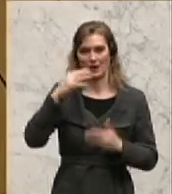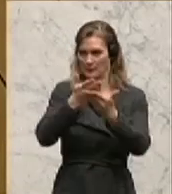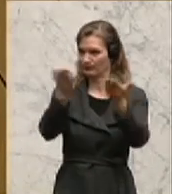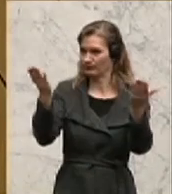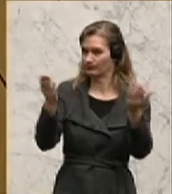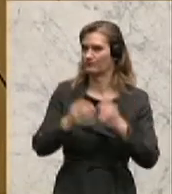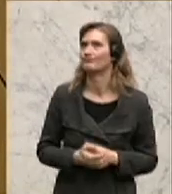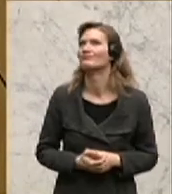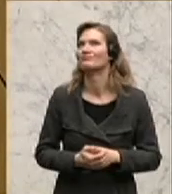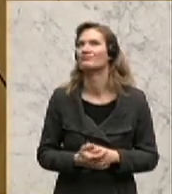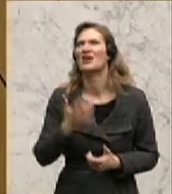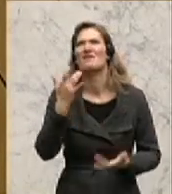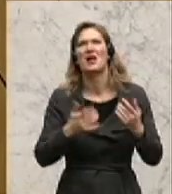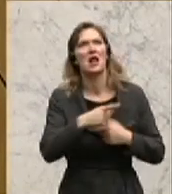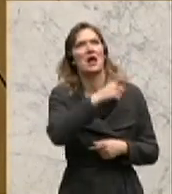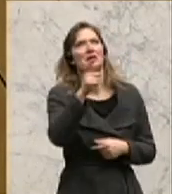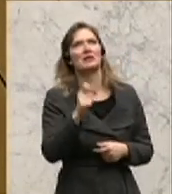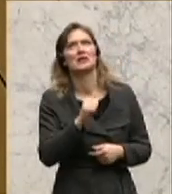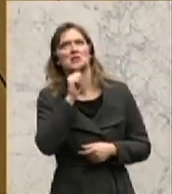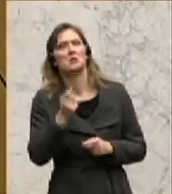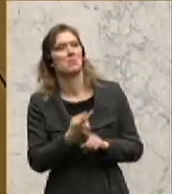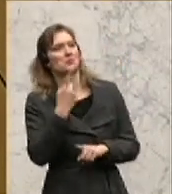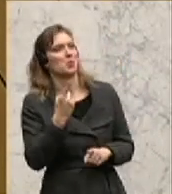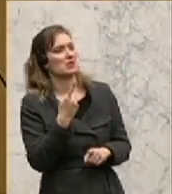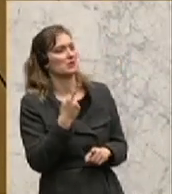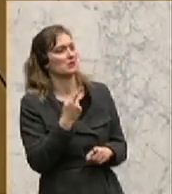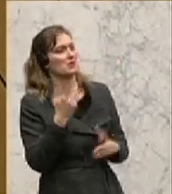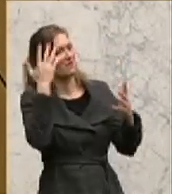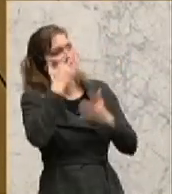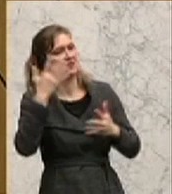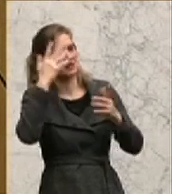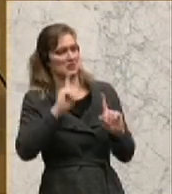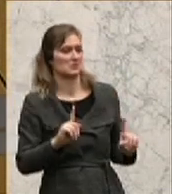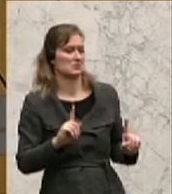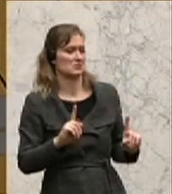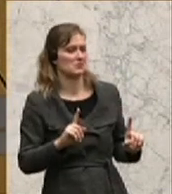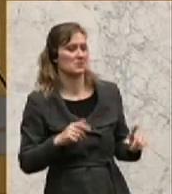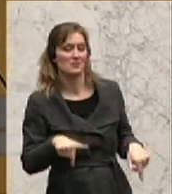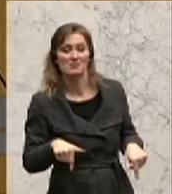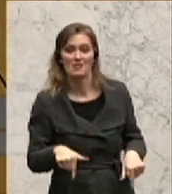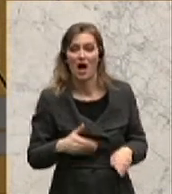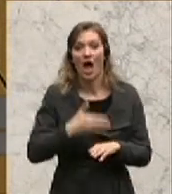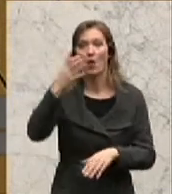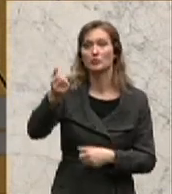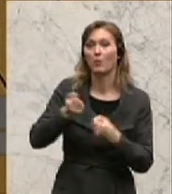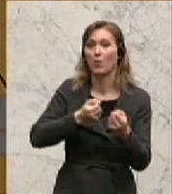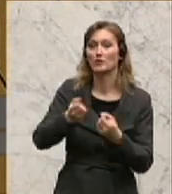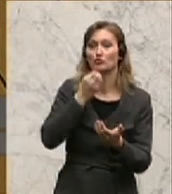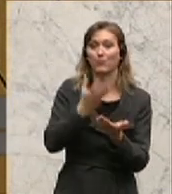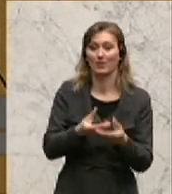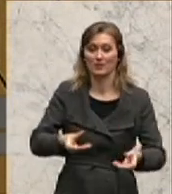Es wird Sie wahrscheinlich nicht besonders irritieren, wenn ich zum außenpolitischen Bericht